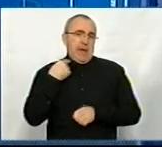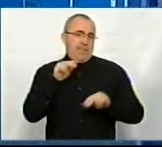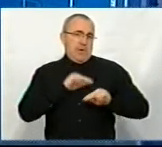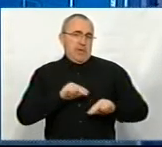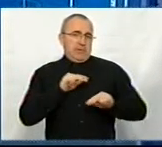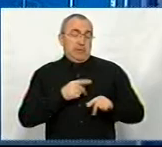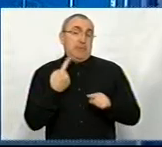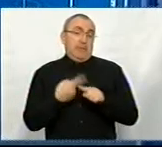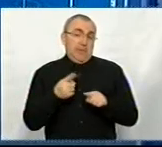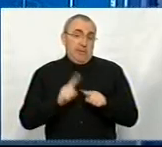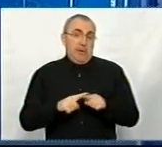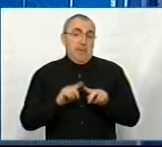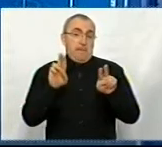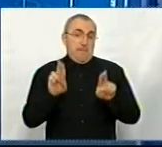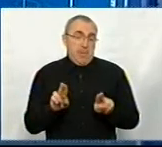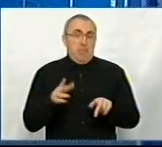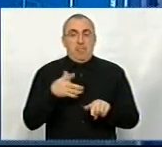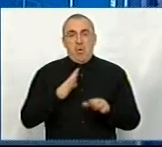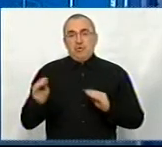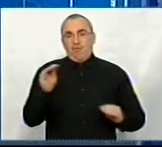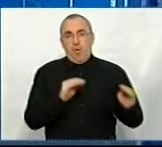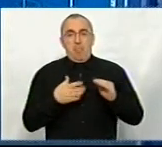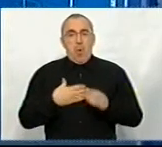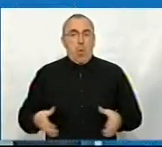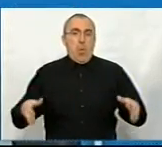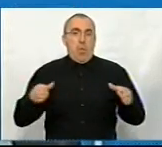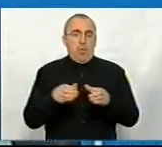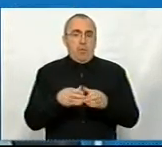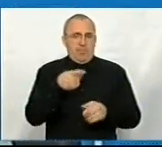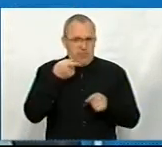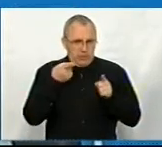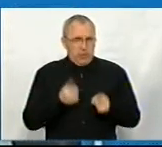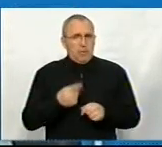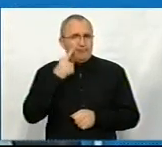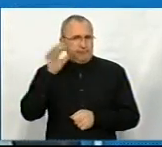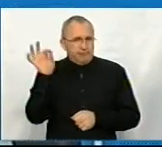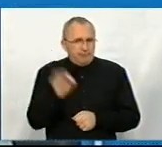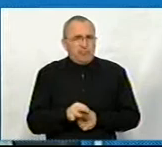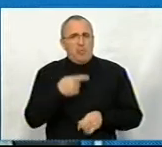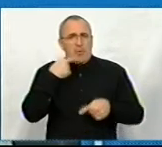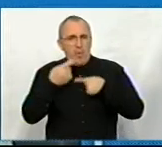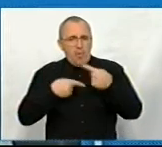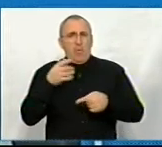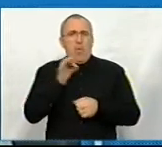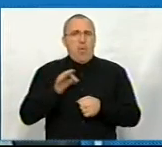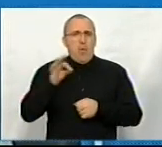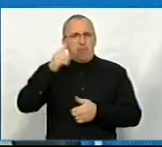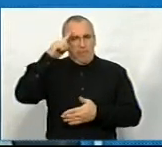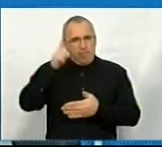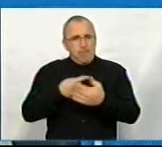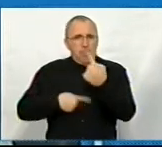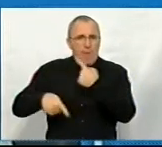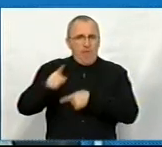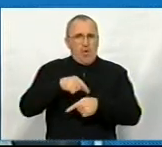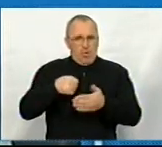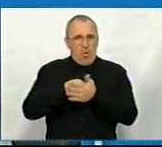от за таким принципом була сформована моя команда. Ви дійсно часто, до речі, говорите про повернення довіри до влади. Це